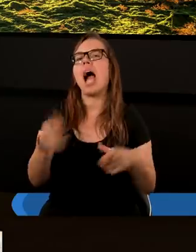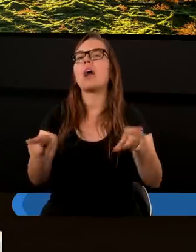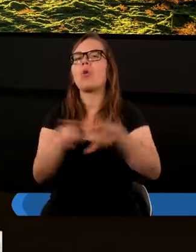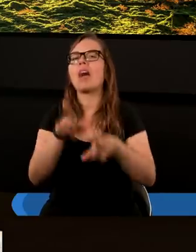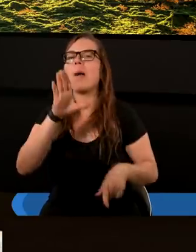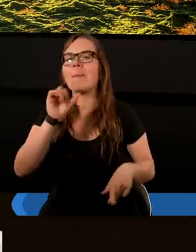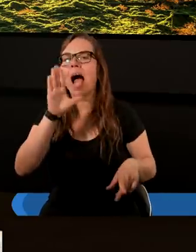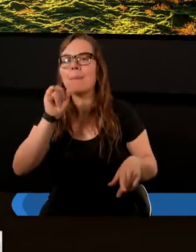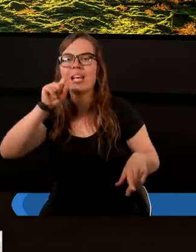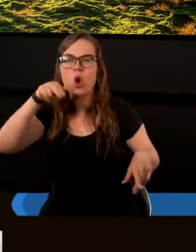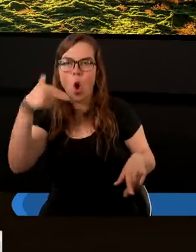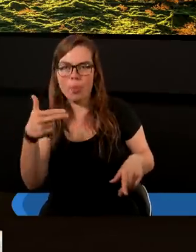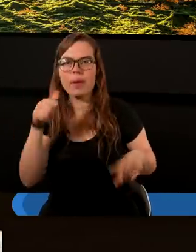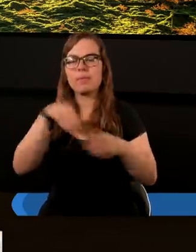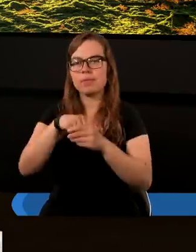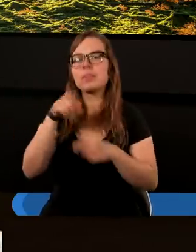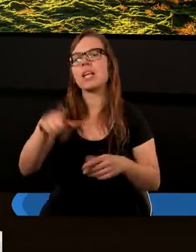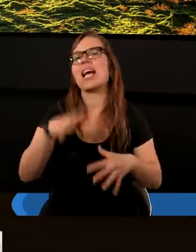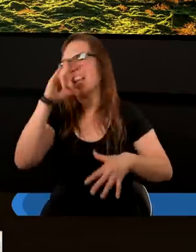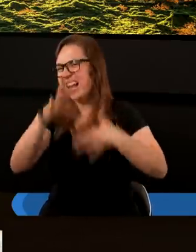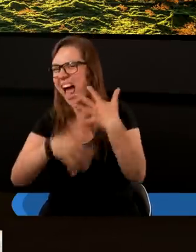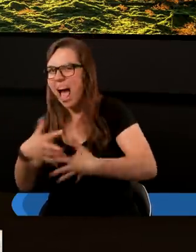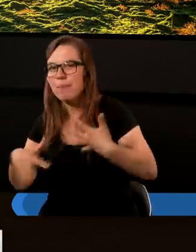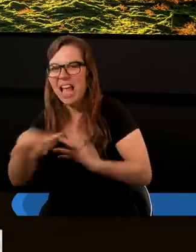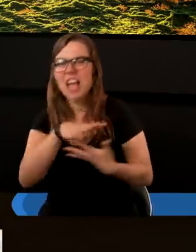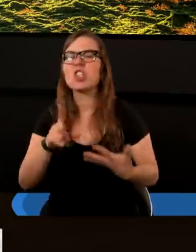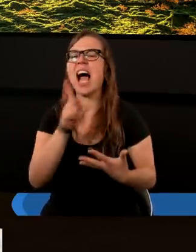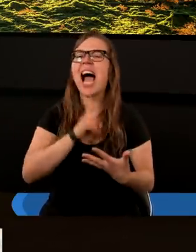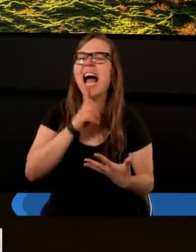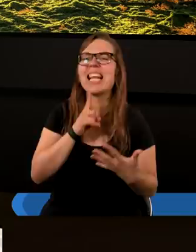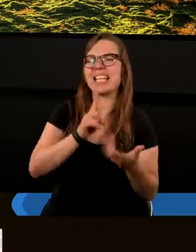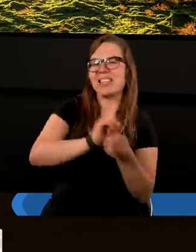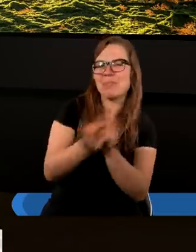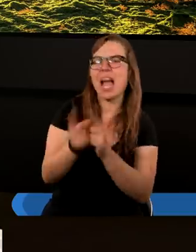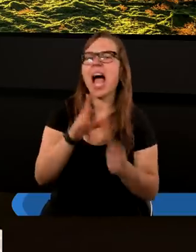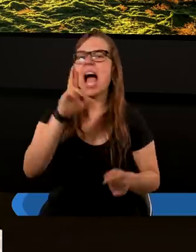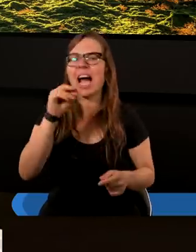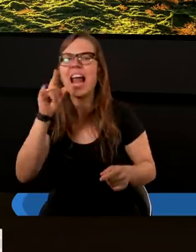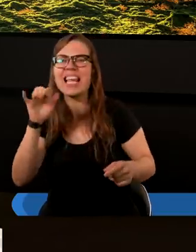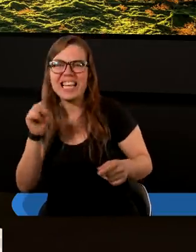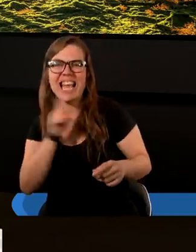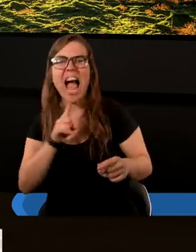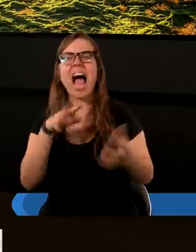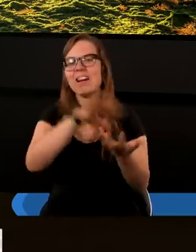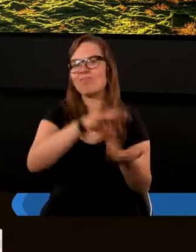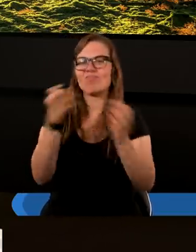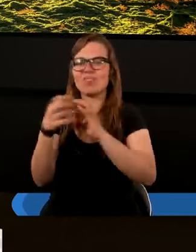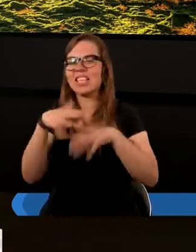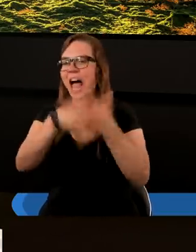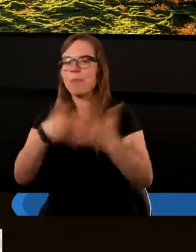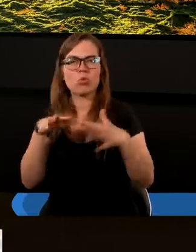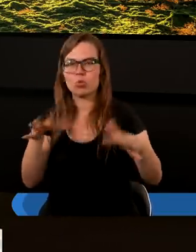również Babilon, zamieszanie religijne, które będzie, mówiliśmy wiele na temat tego